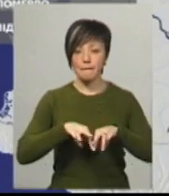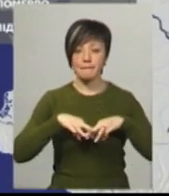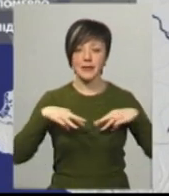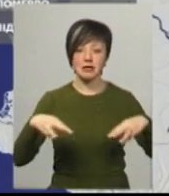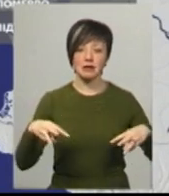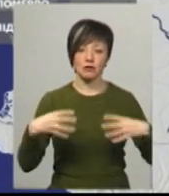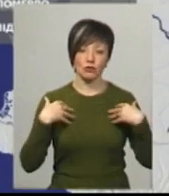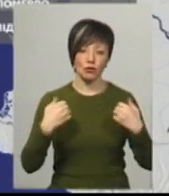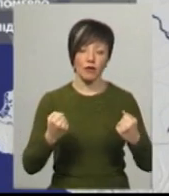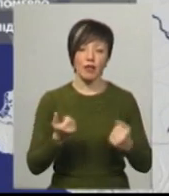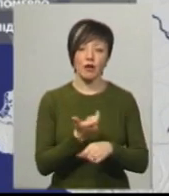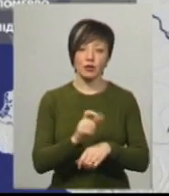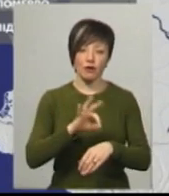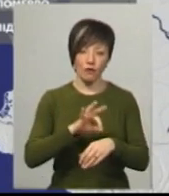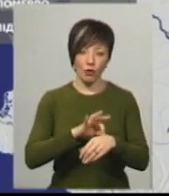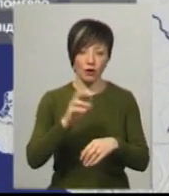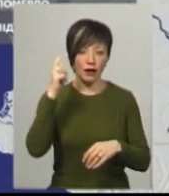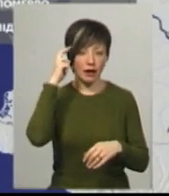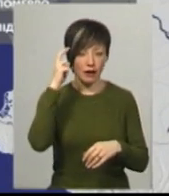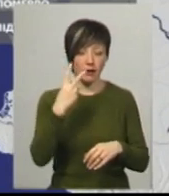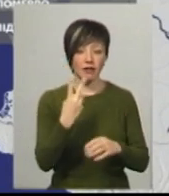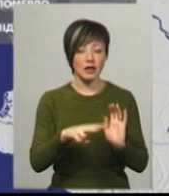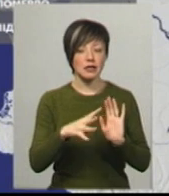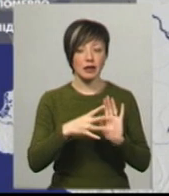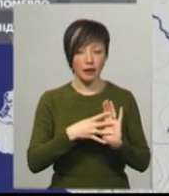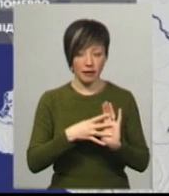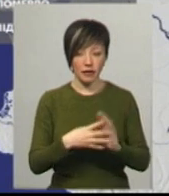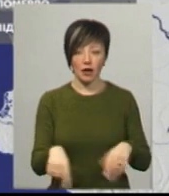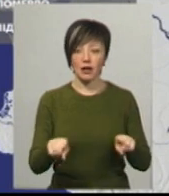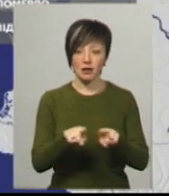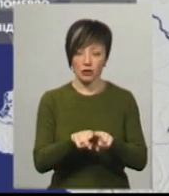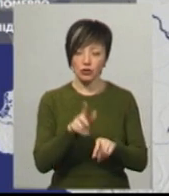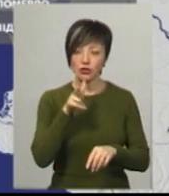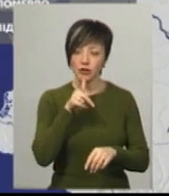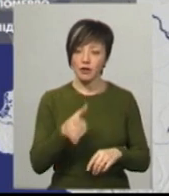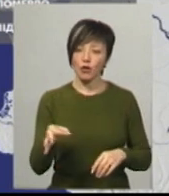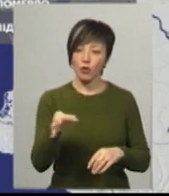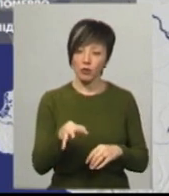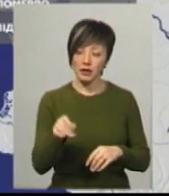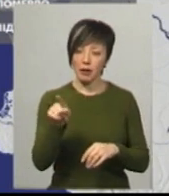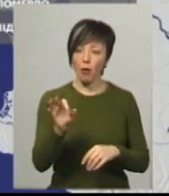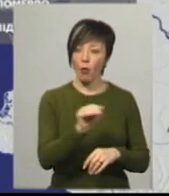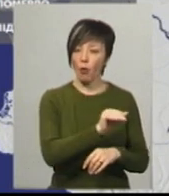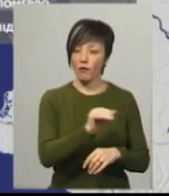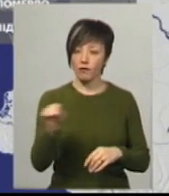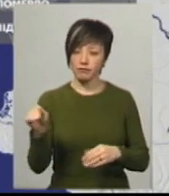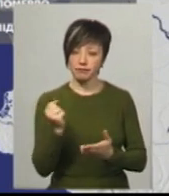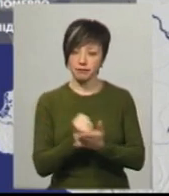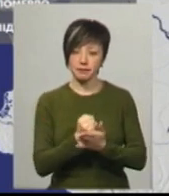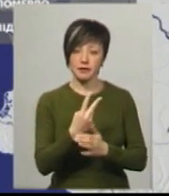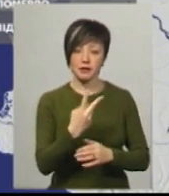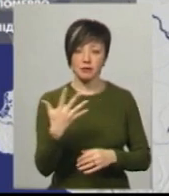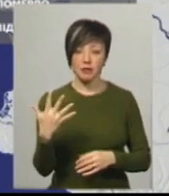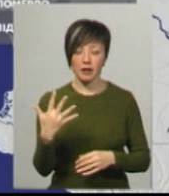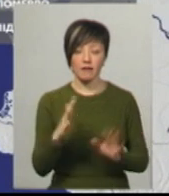Найбільше недужих на коронавірус зараз у Києві, їх 29, а також у Чернівецькій області. Там офіційно підтверджено 25